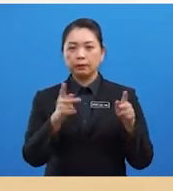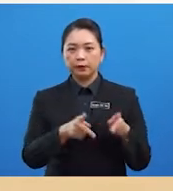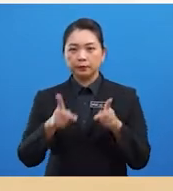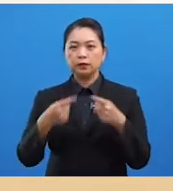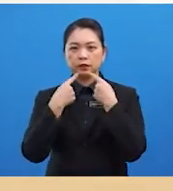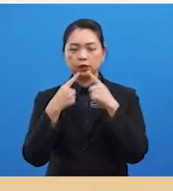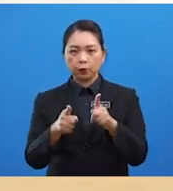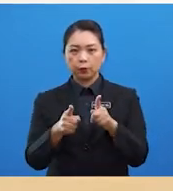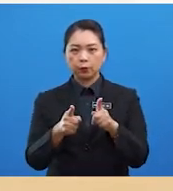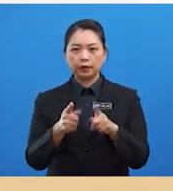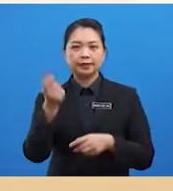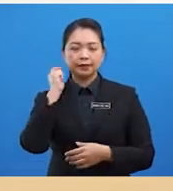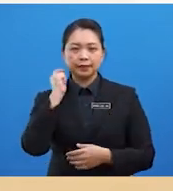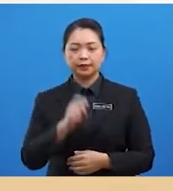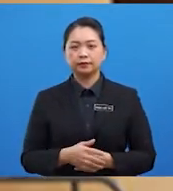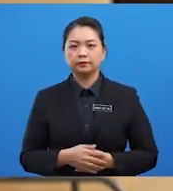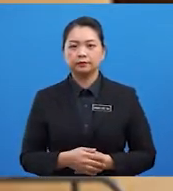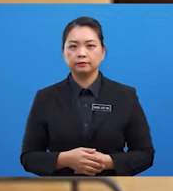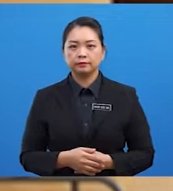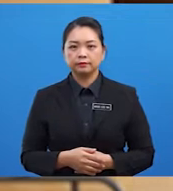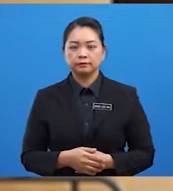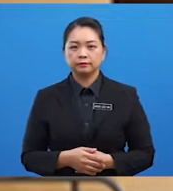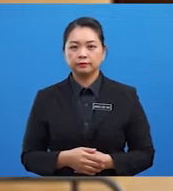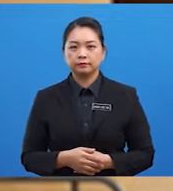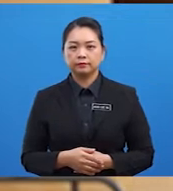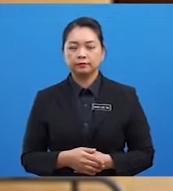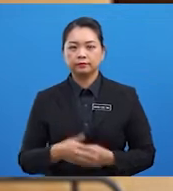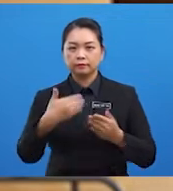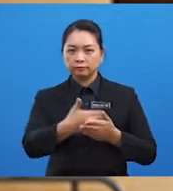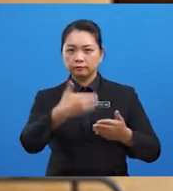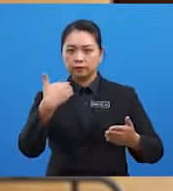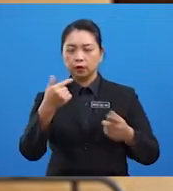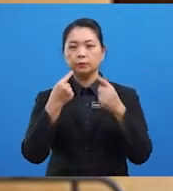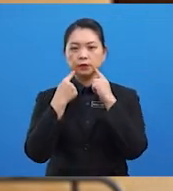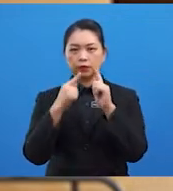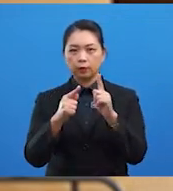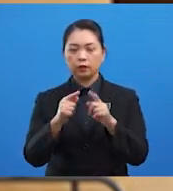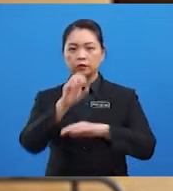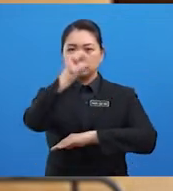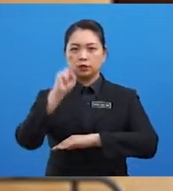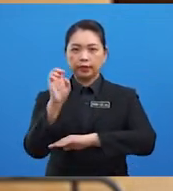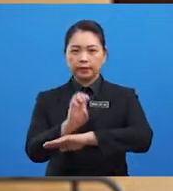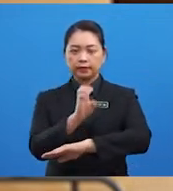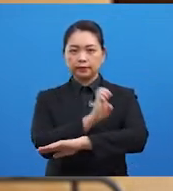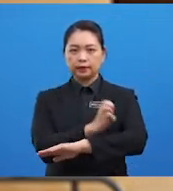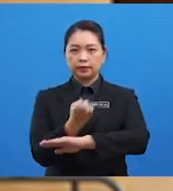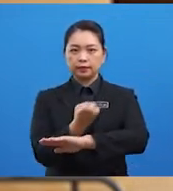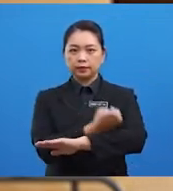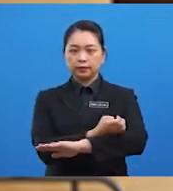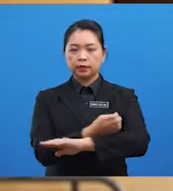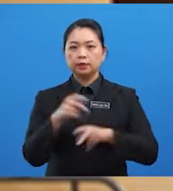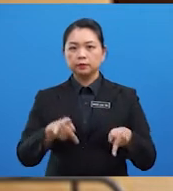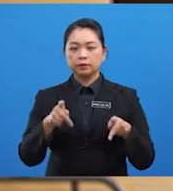soalan yang cikgu berikan tadi sebelum menjawab soalan esay pelajar perlu membuat